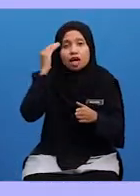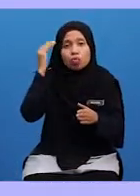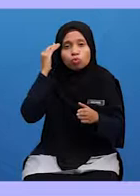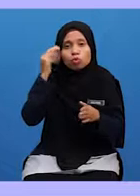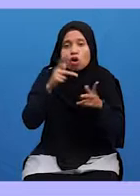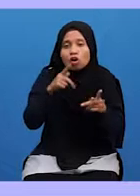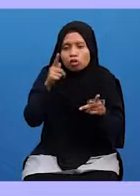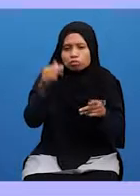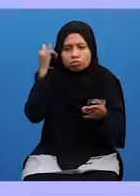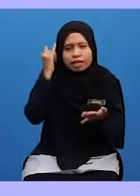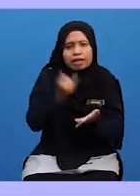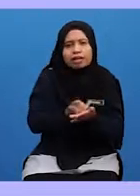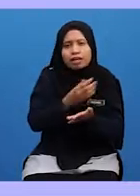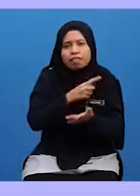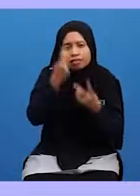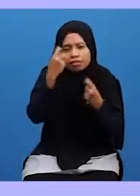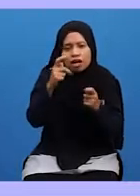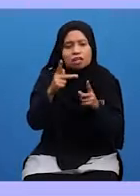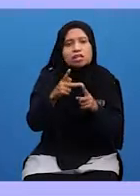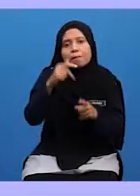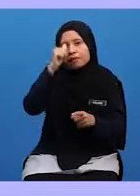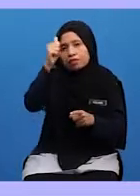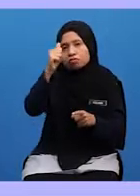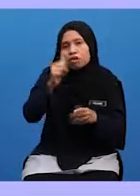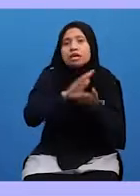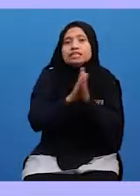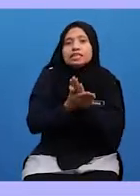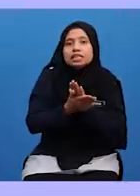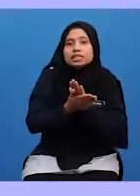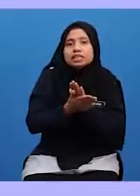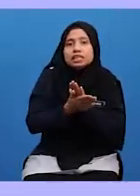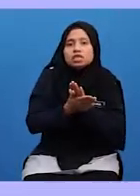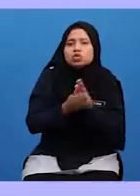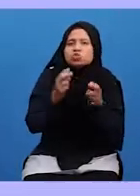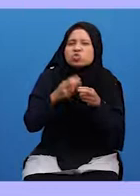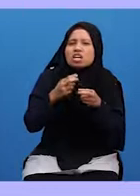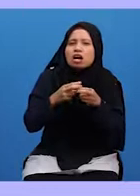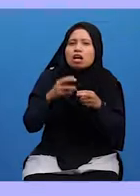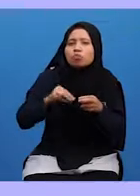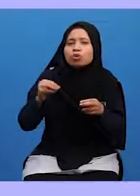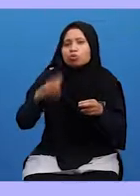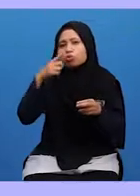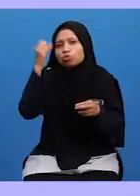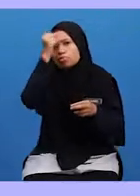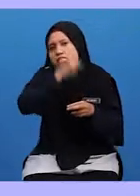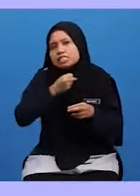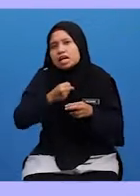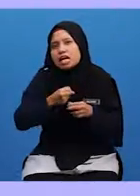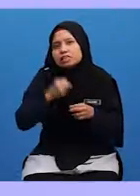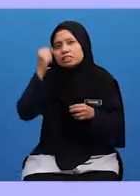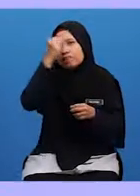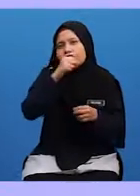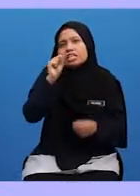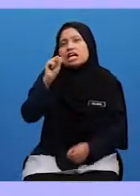Murid-murid Tidak Yakin Dengan Taat Kepada Allah Maka Sukarlah Murid-murid Untuk Bersikap Dengan